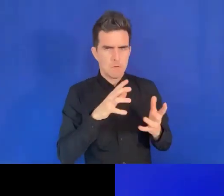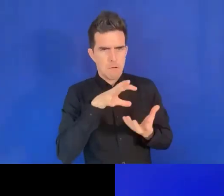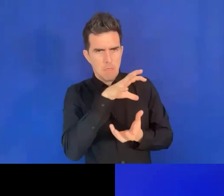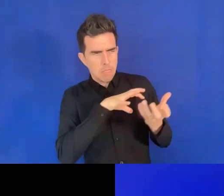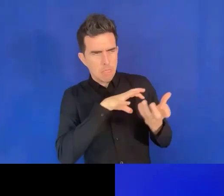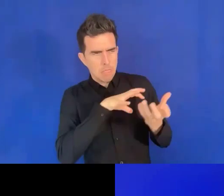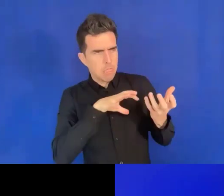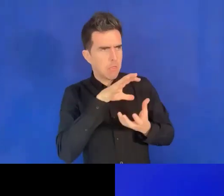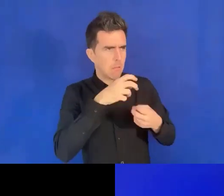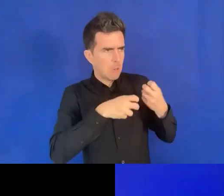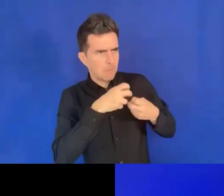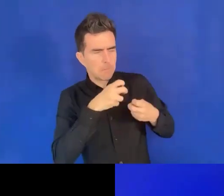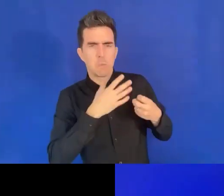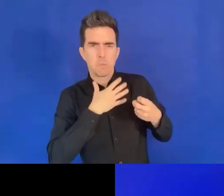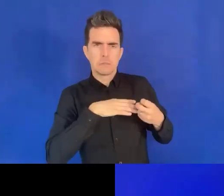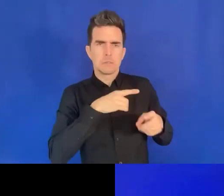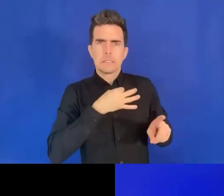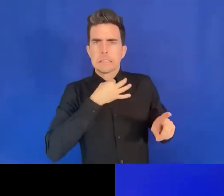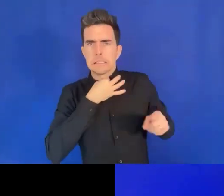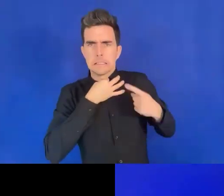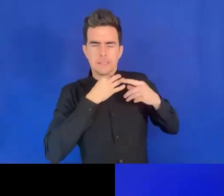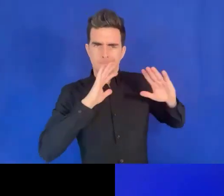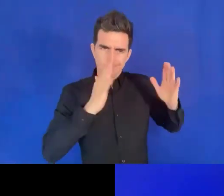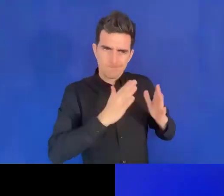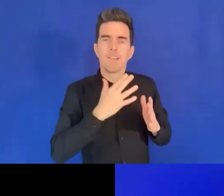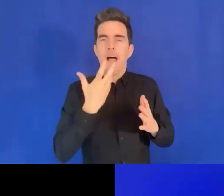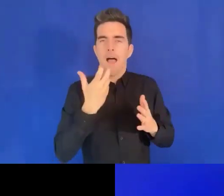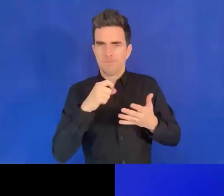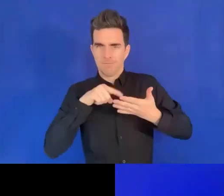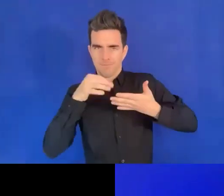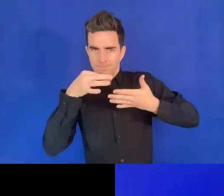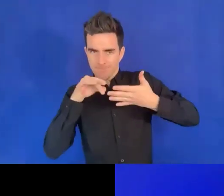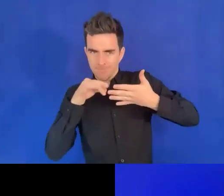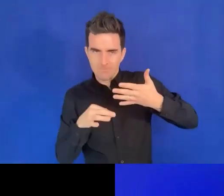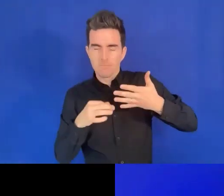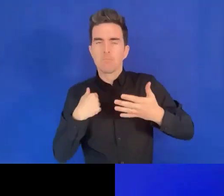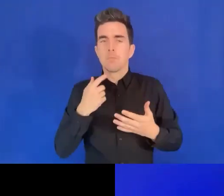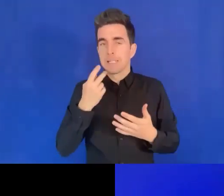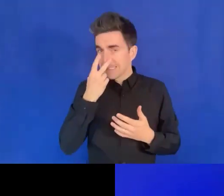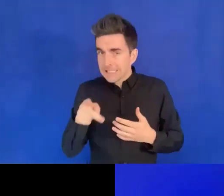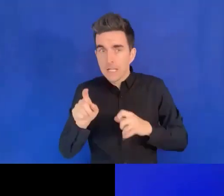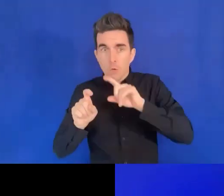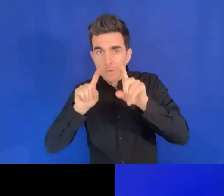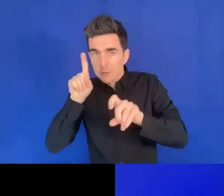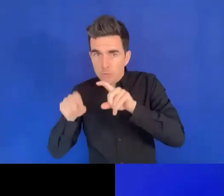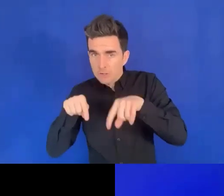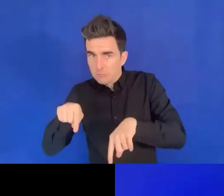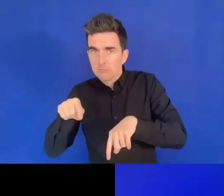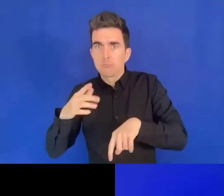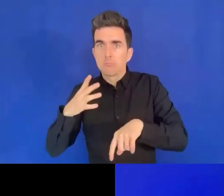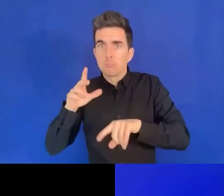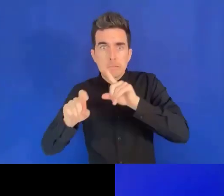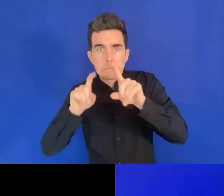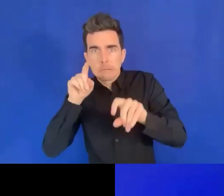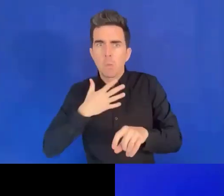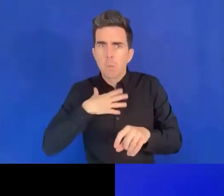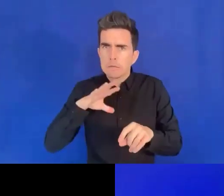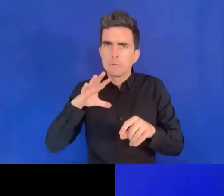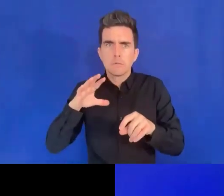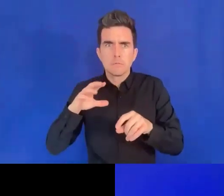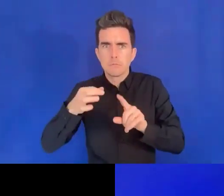-réponses qui demandent les liens pour avoir plus d'informations. Maintenant, la prochaine présentation est liée à cela.